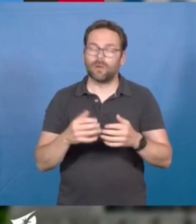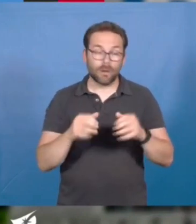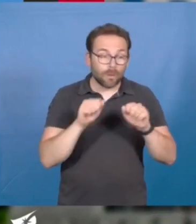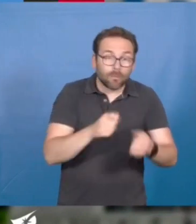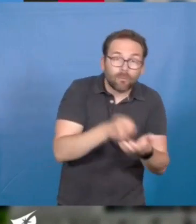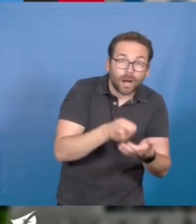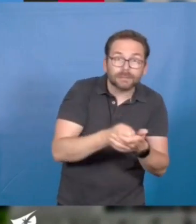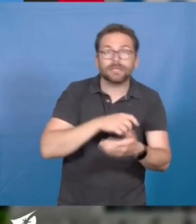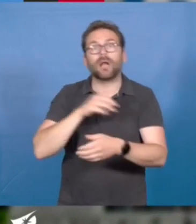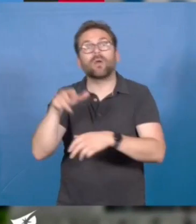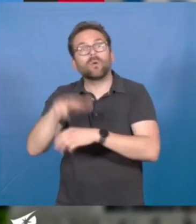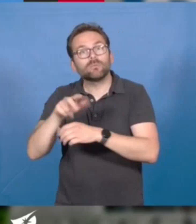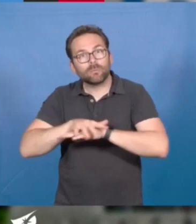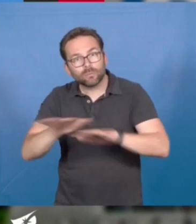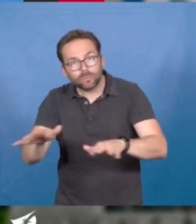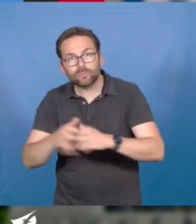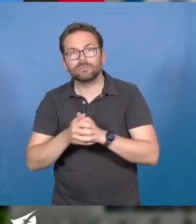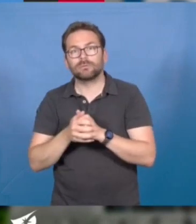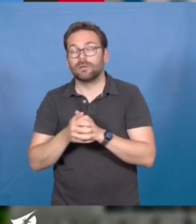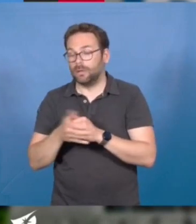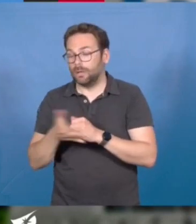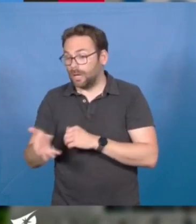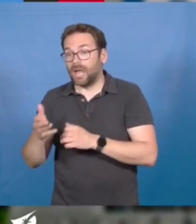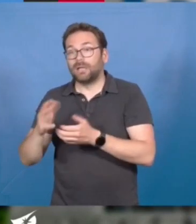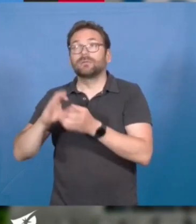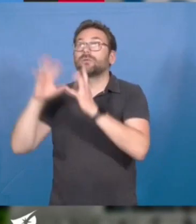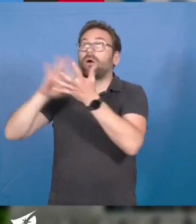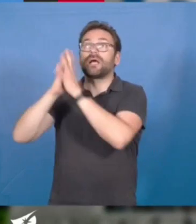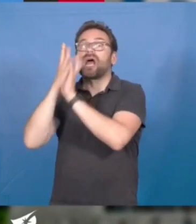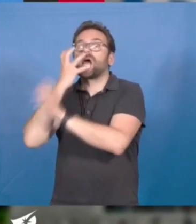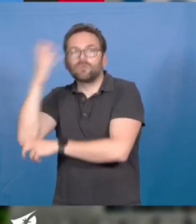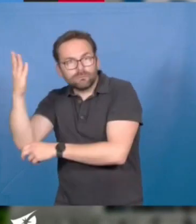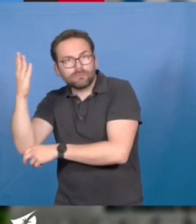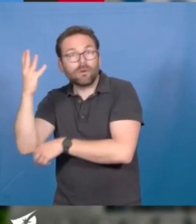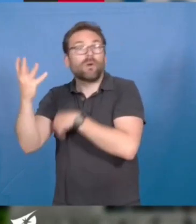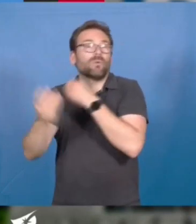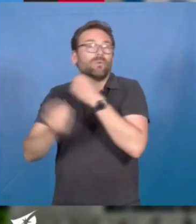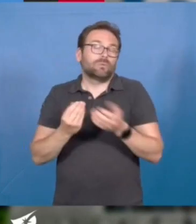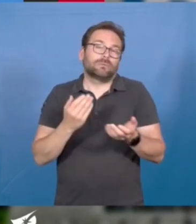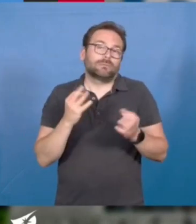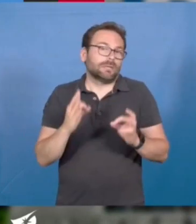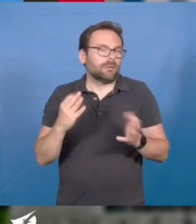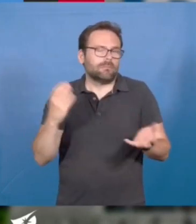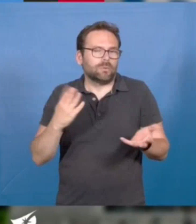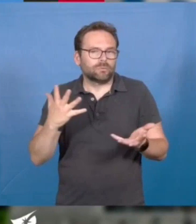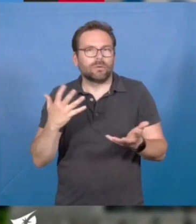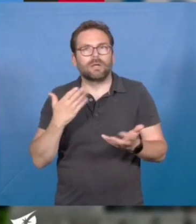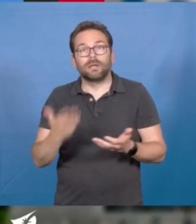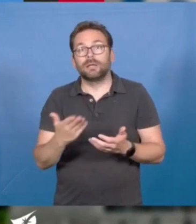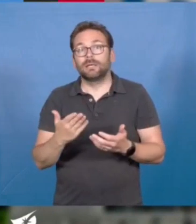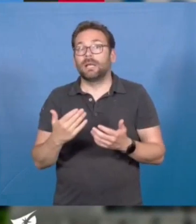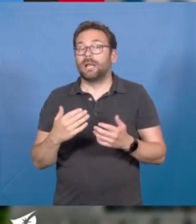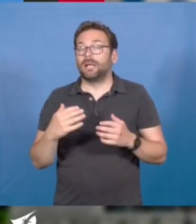'achat, de logement pour tous, de la lutte contre le réchauffement climatique ou encore du nécessaire renforcement de la lutte contre les